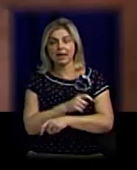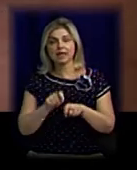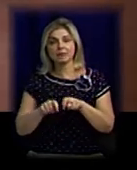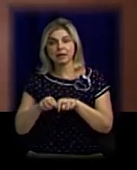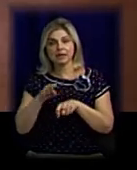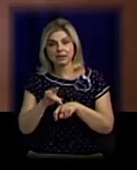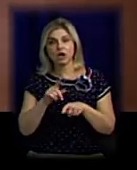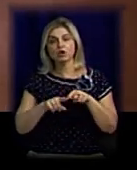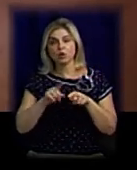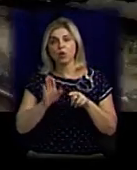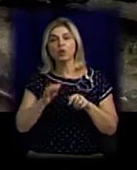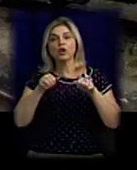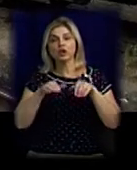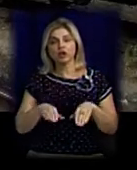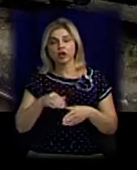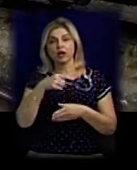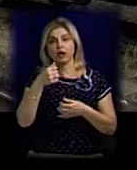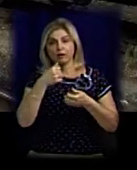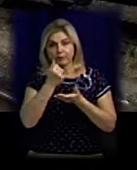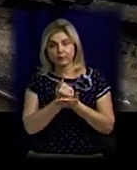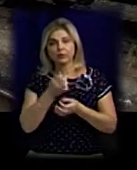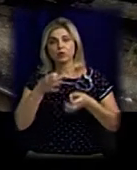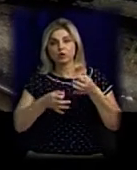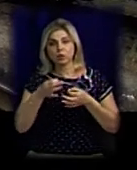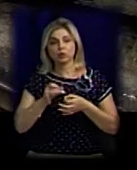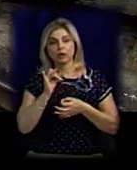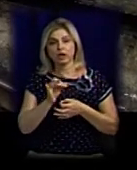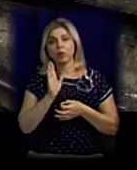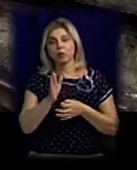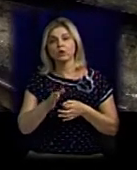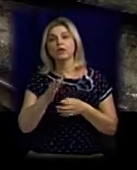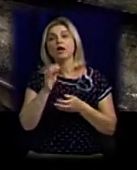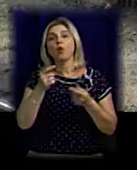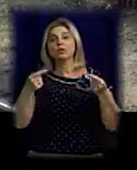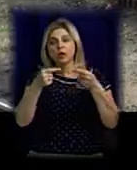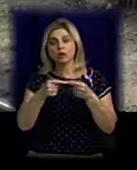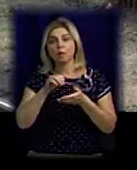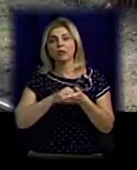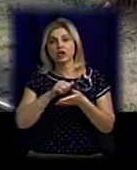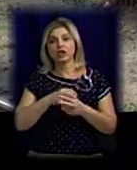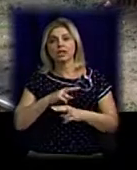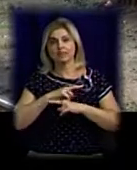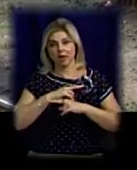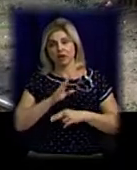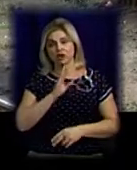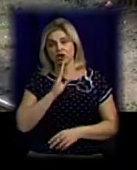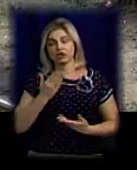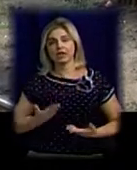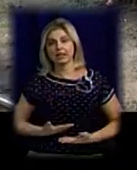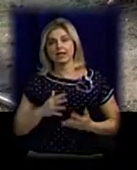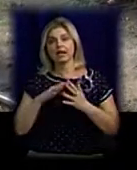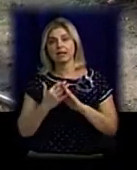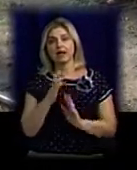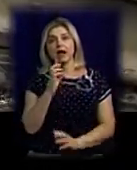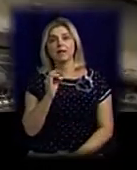Щойно надійде ухвала суду, буде проведена експертиза розтину і встановлена причина смерті жительки села Березнегувати. Вікторія